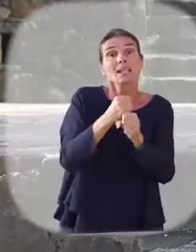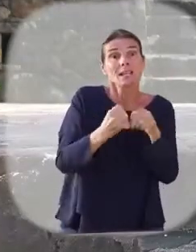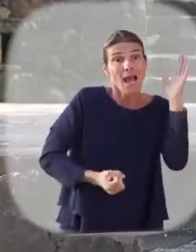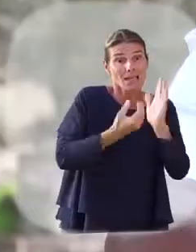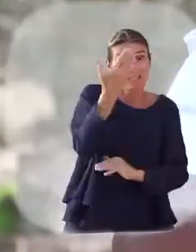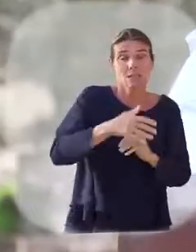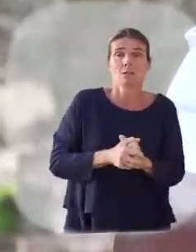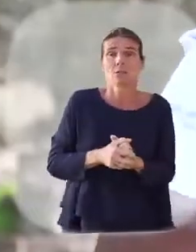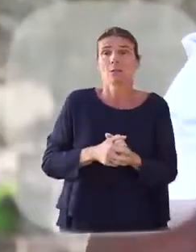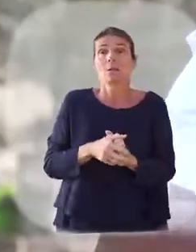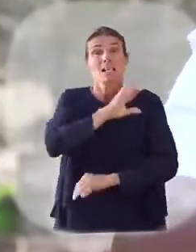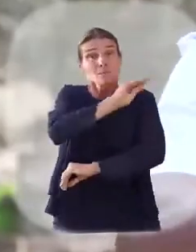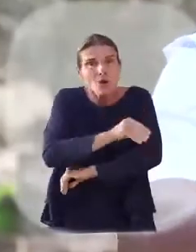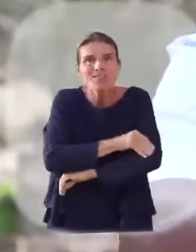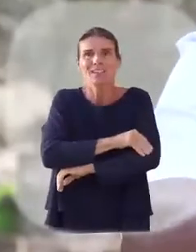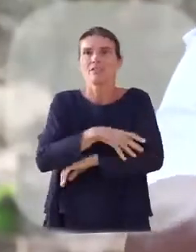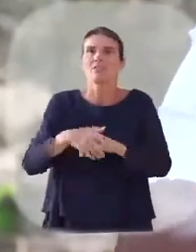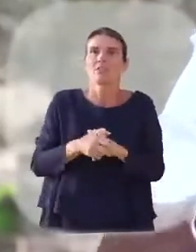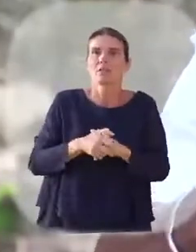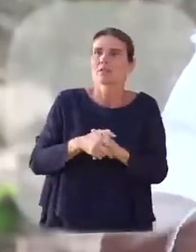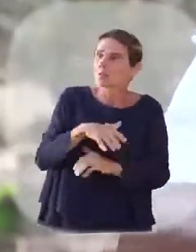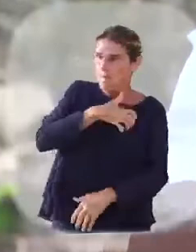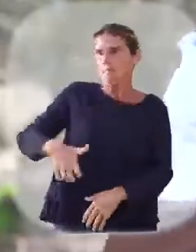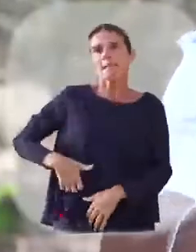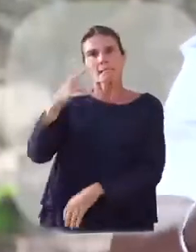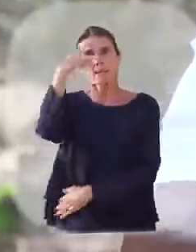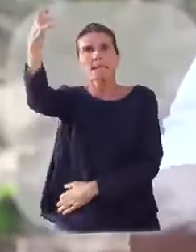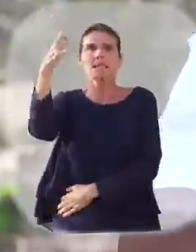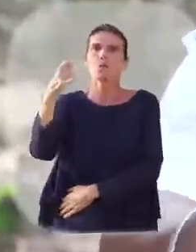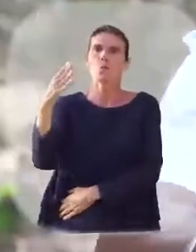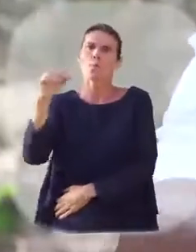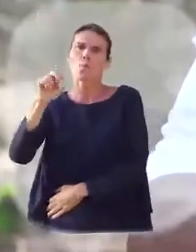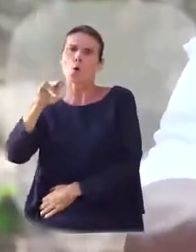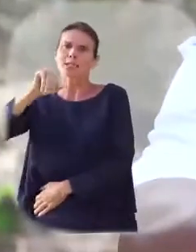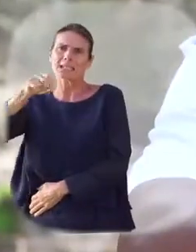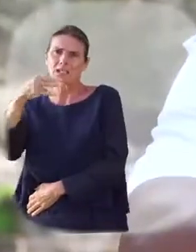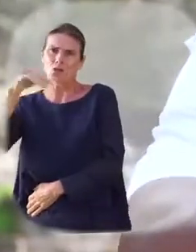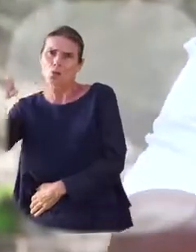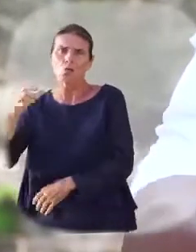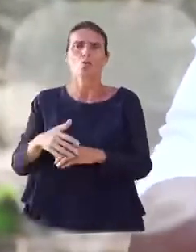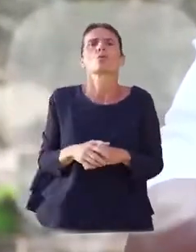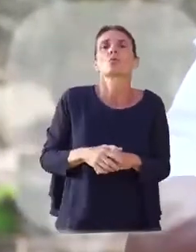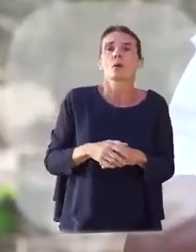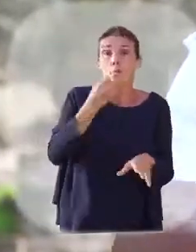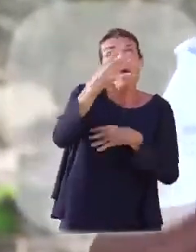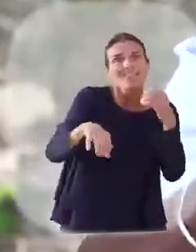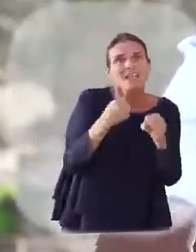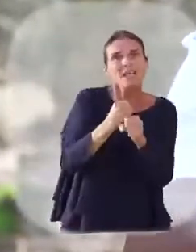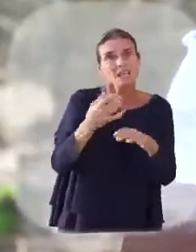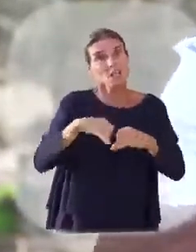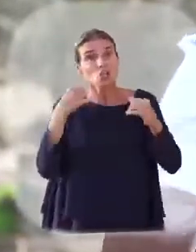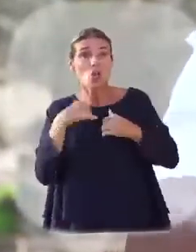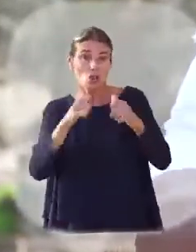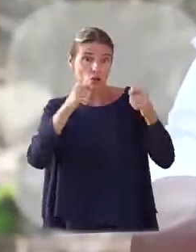nos artisans, à nos sportifs, à nos miss, mesinos, bottinos. Bonne année à nos jeunes